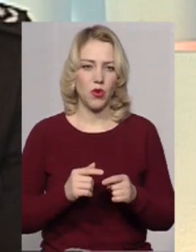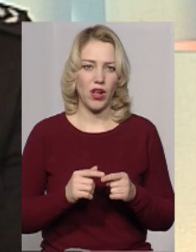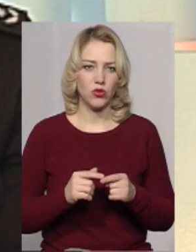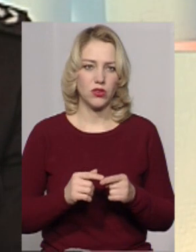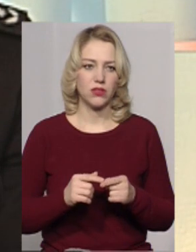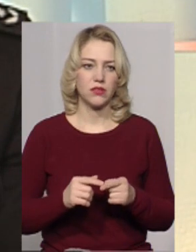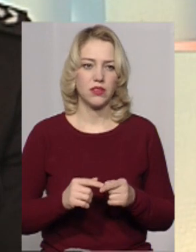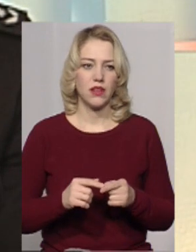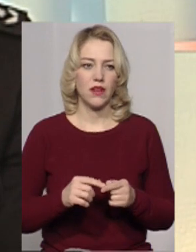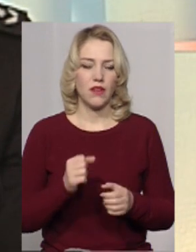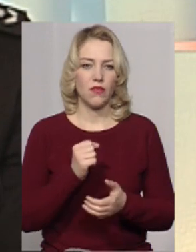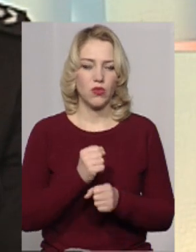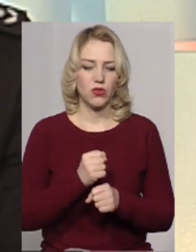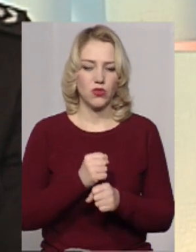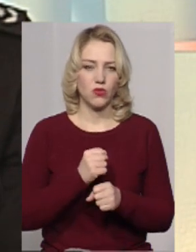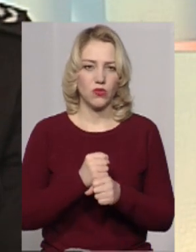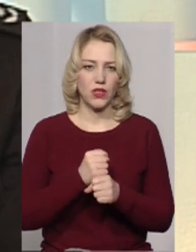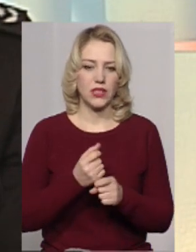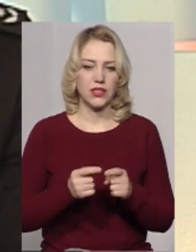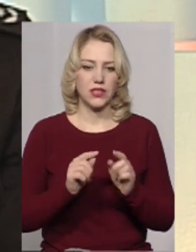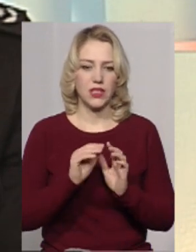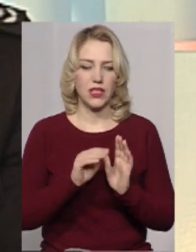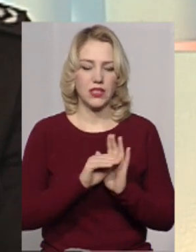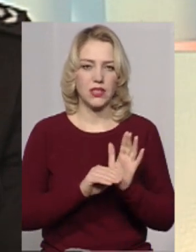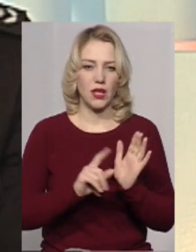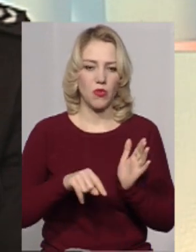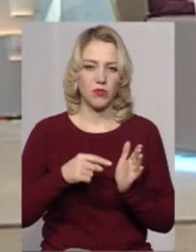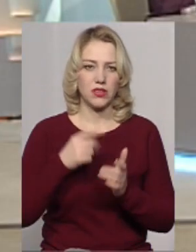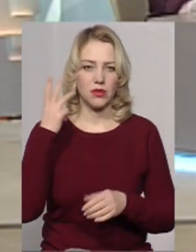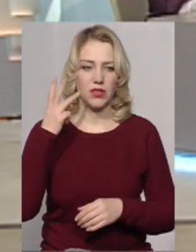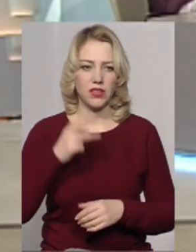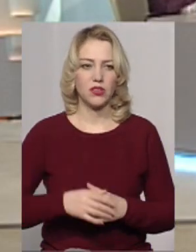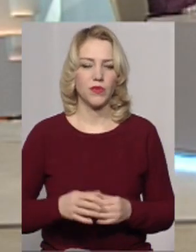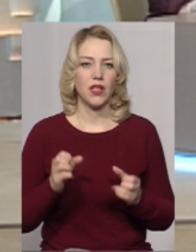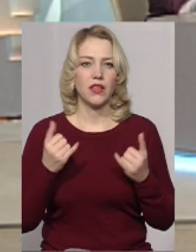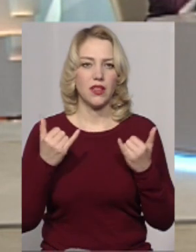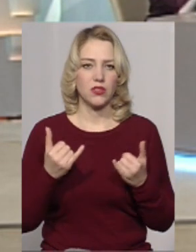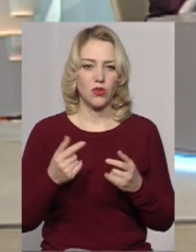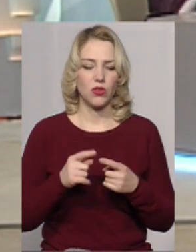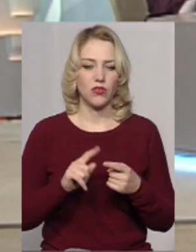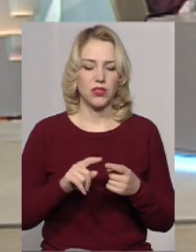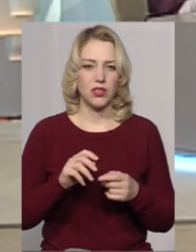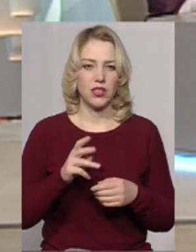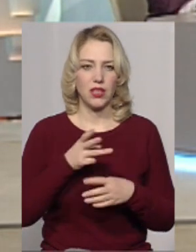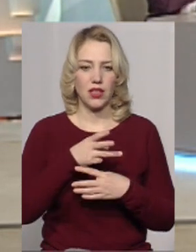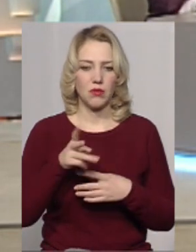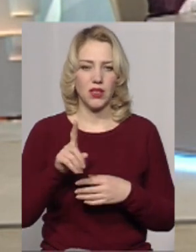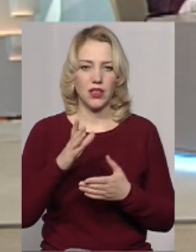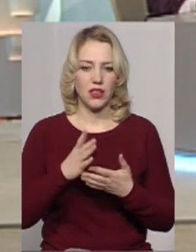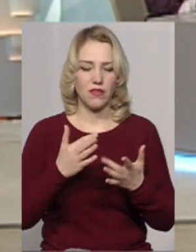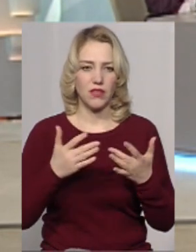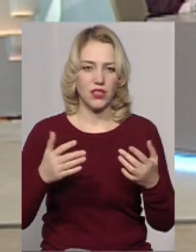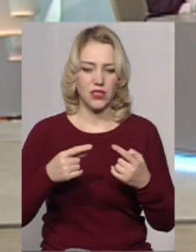функціонування цієї системи в місті Хмельницькому. А на сьогодні оті камери, які є в різних